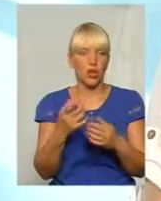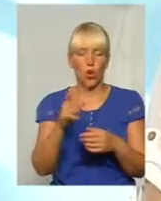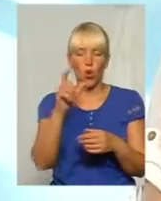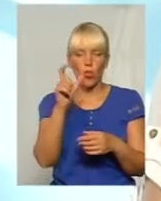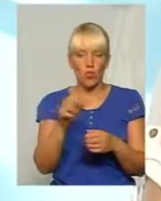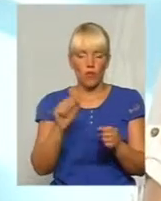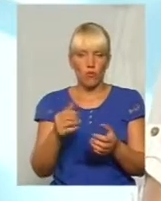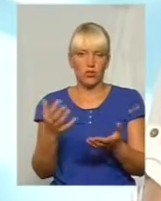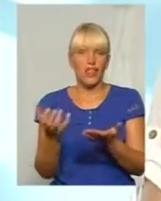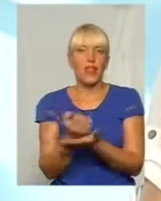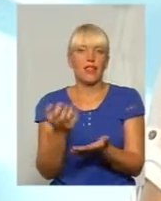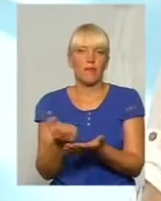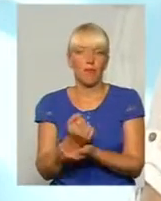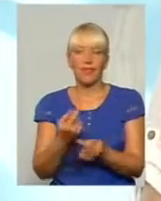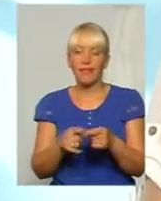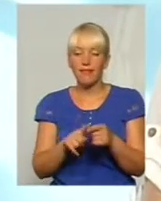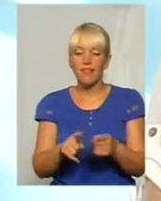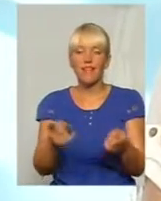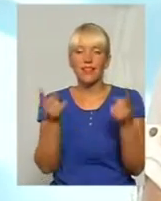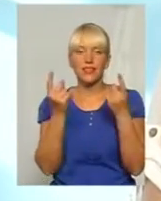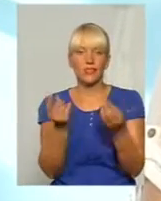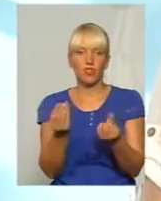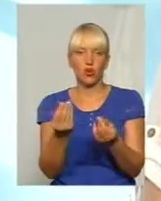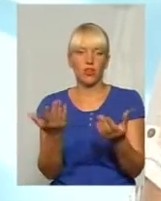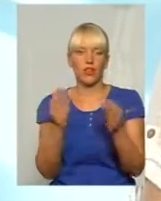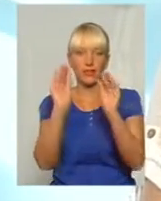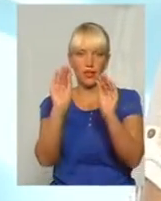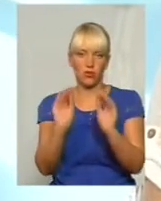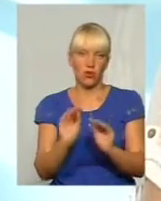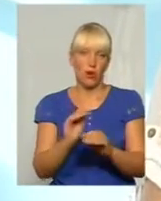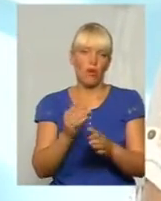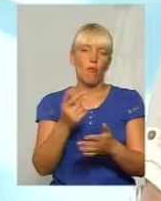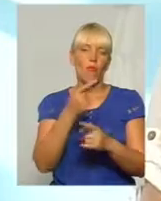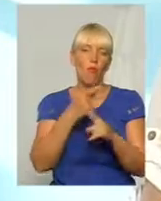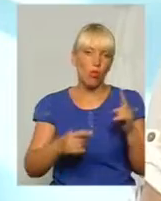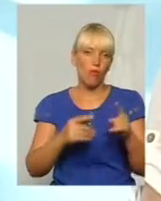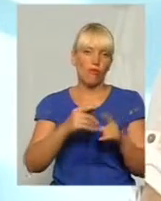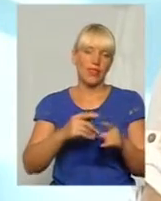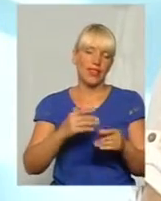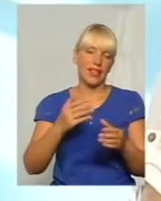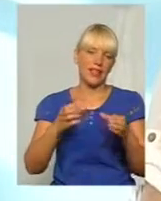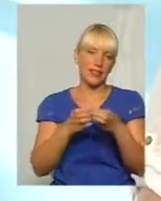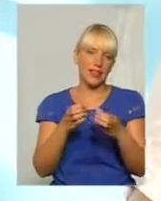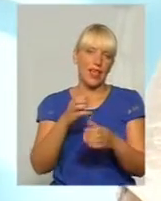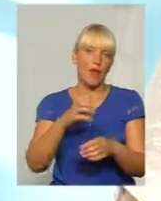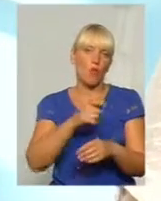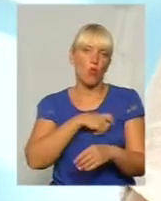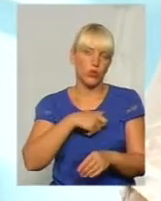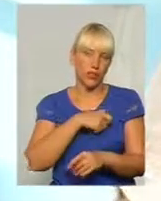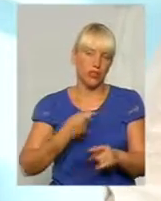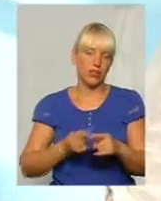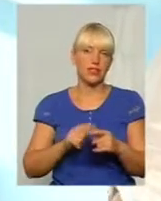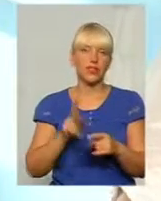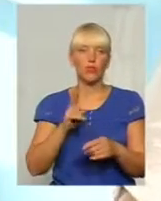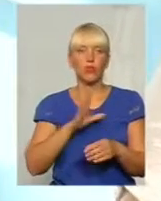такі велетенські кошти, які декларували приблизно половина наших депутатів. Це не ті, що в бізнесі були, це не ті, що це ті, що були на державній